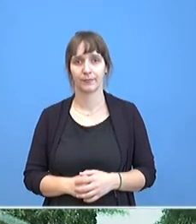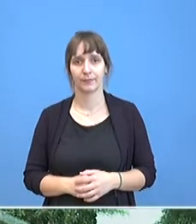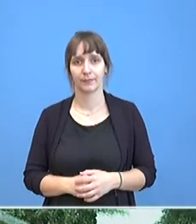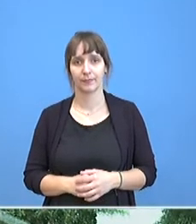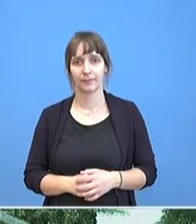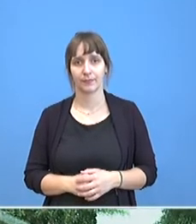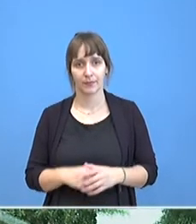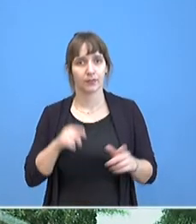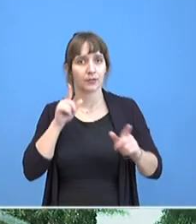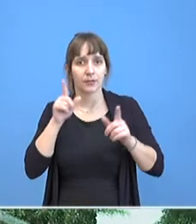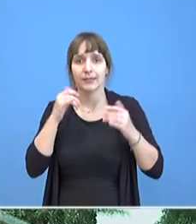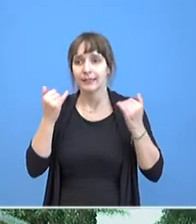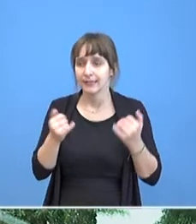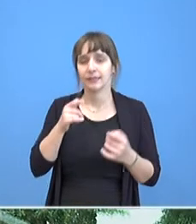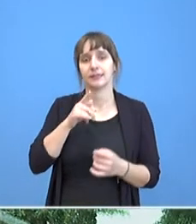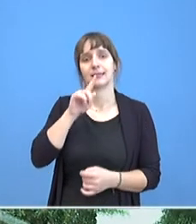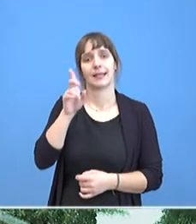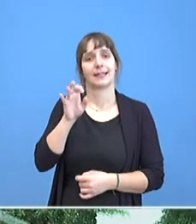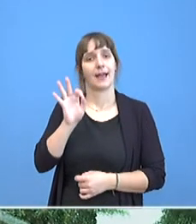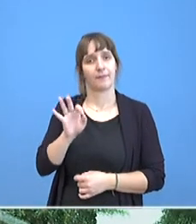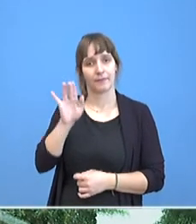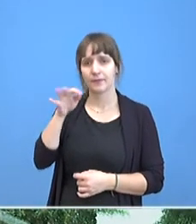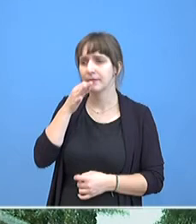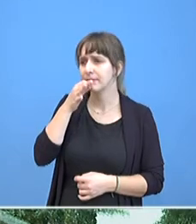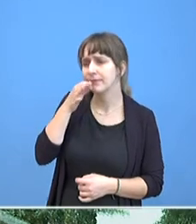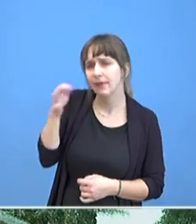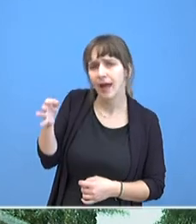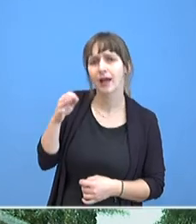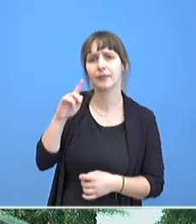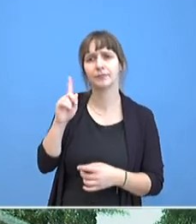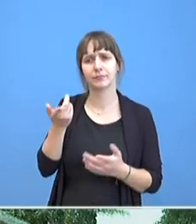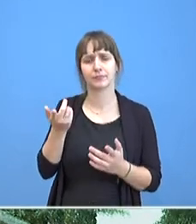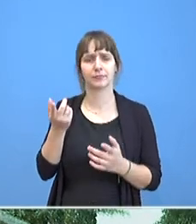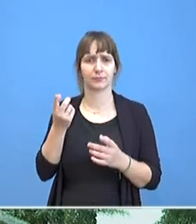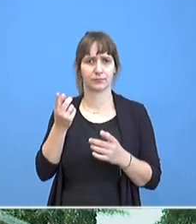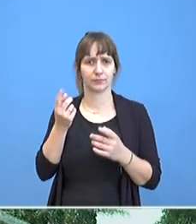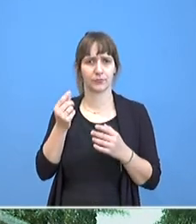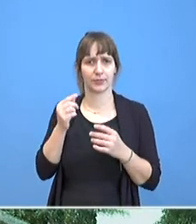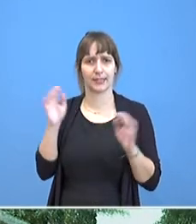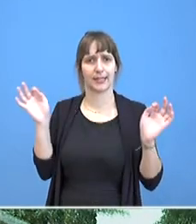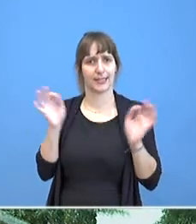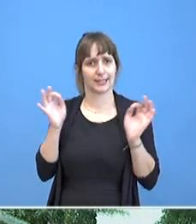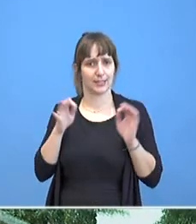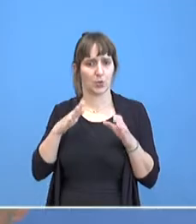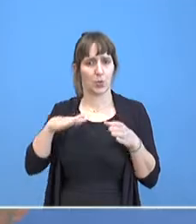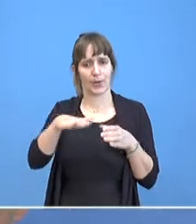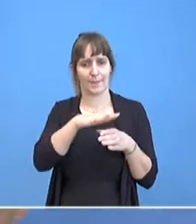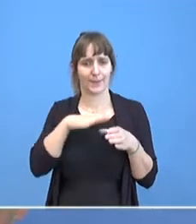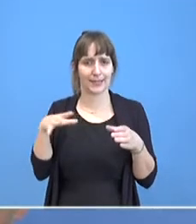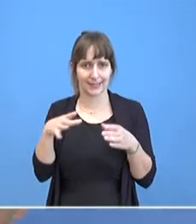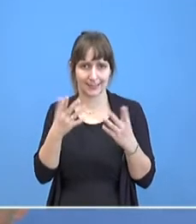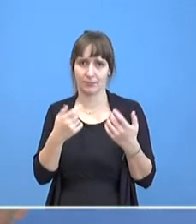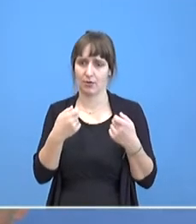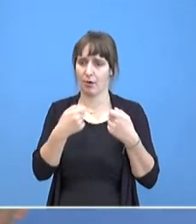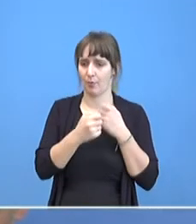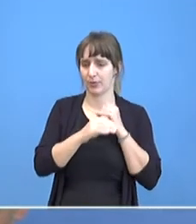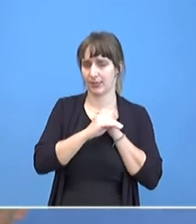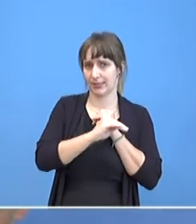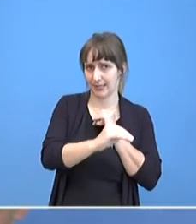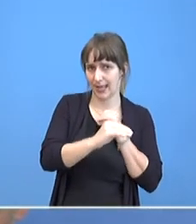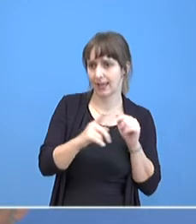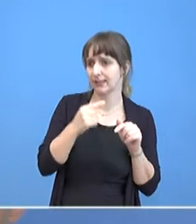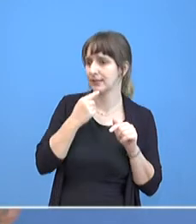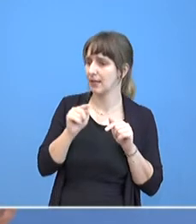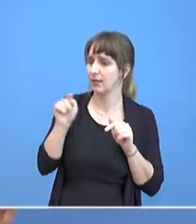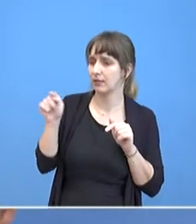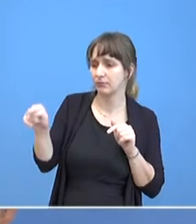Nick Leifert vom ZDF fragt nochmal nach, richtet sich die Ausgrenzung eines Risikogebiets durch ein Bundesland nach dem Wohnort